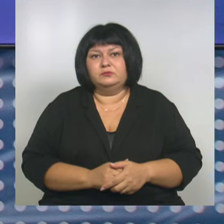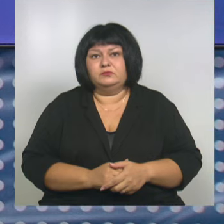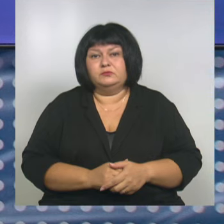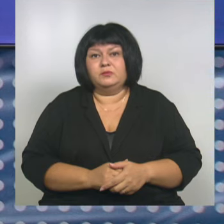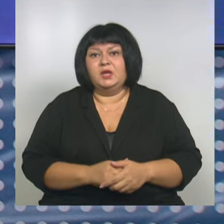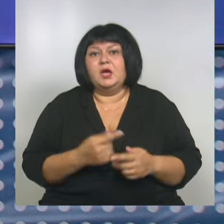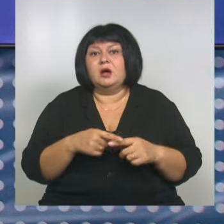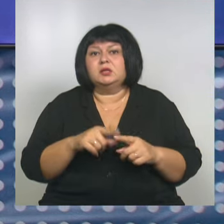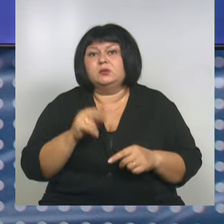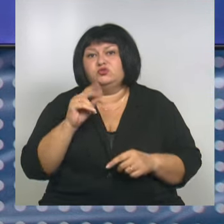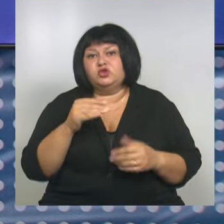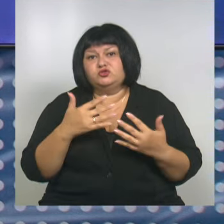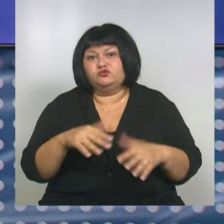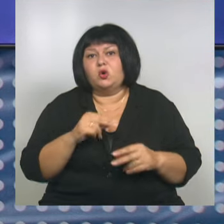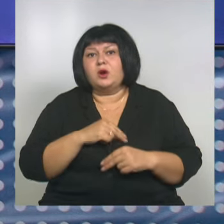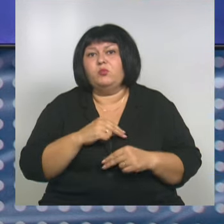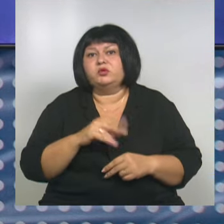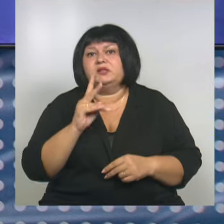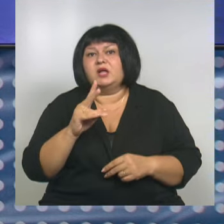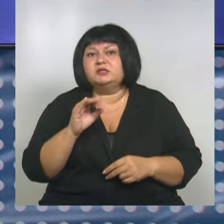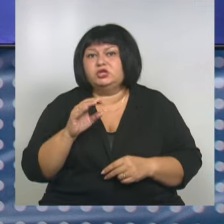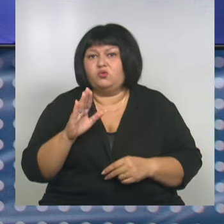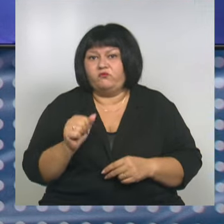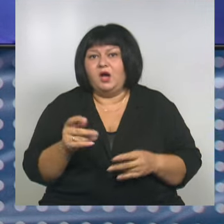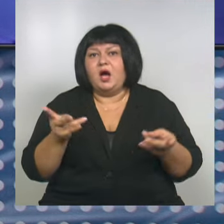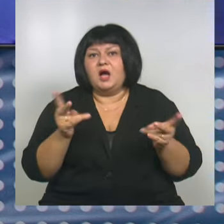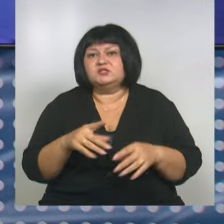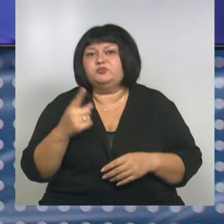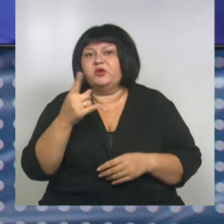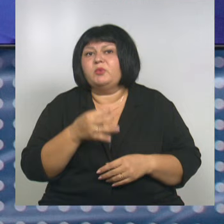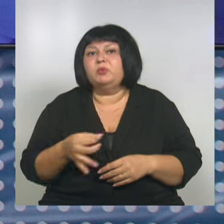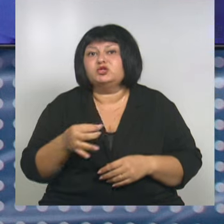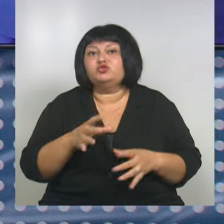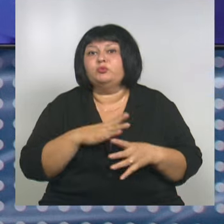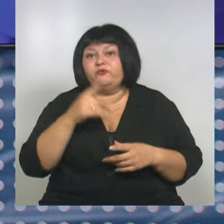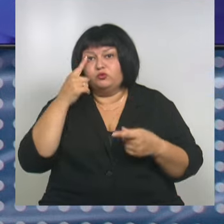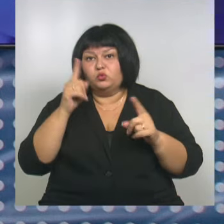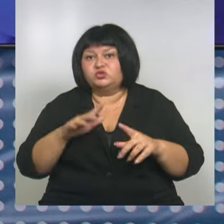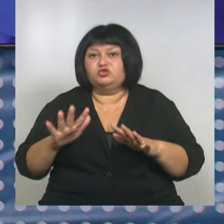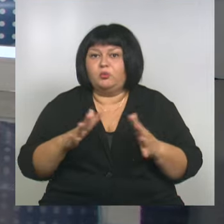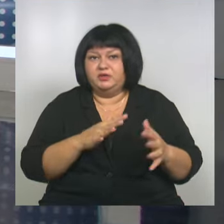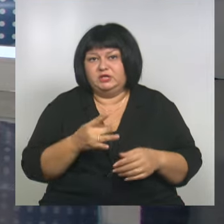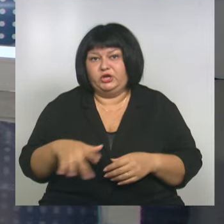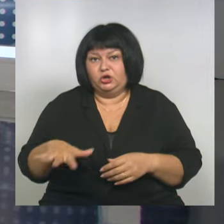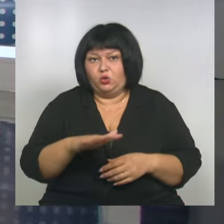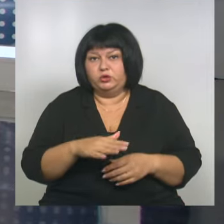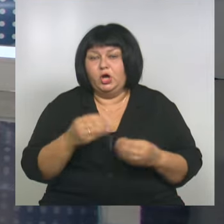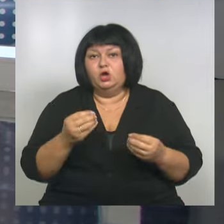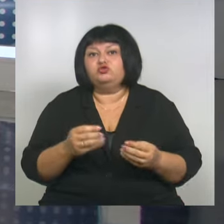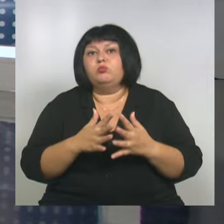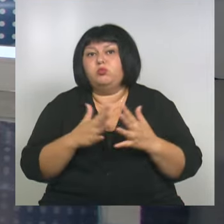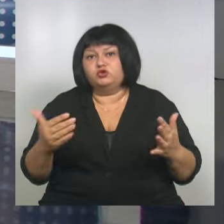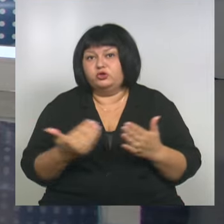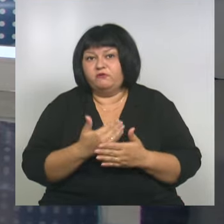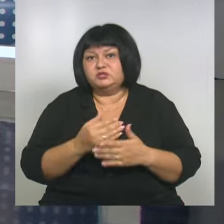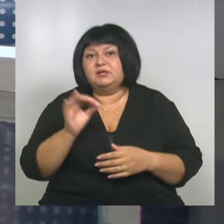И к этому часу все. В студии работала Наталья Титова. Оставайтесь с Первым областным, чтобы быть в курсе событий региона. Еще больше